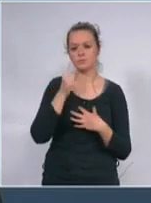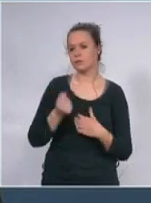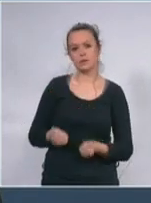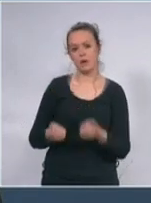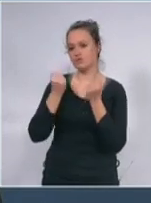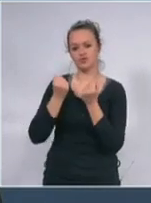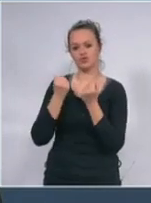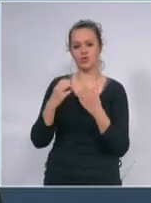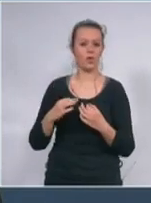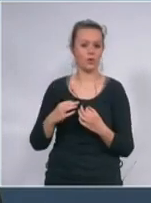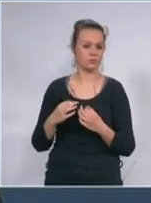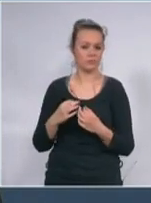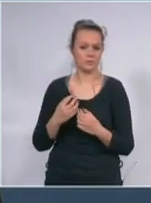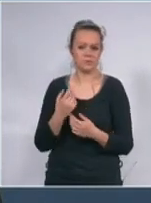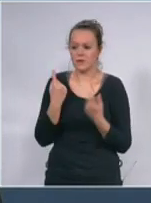Jednog preminulog.